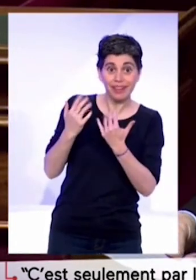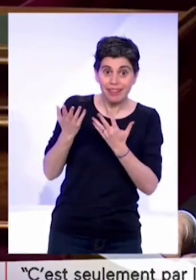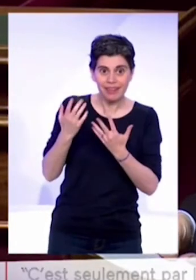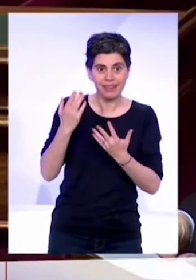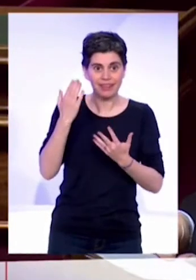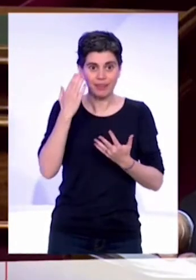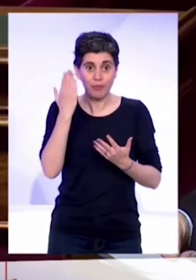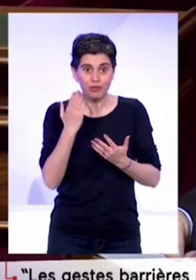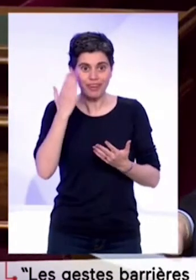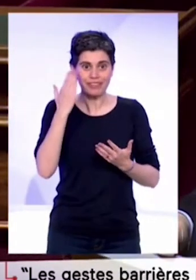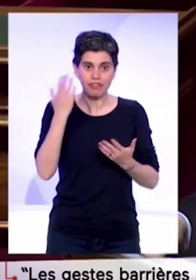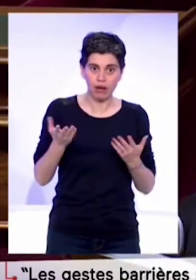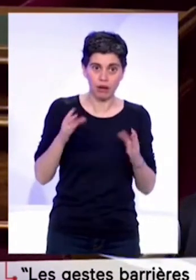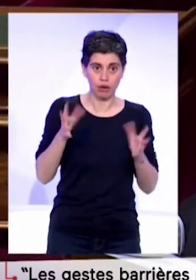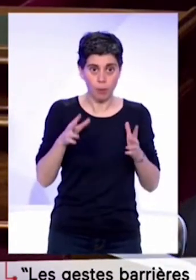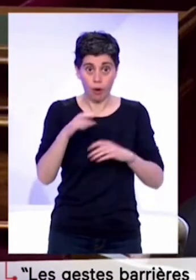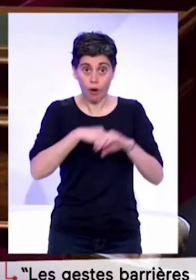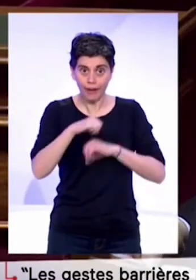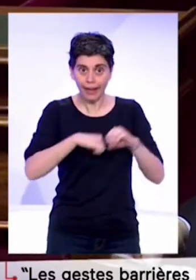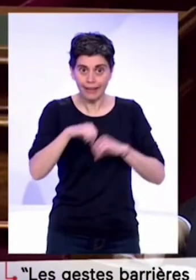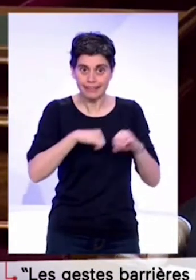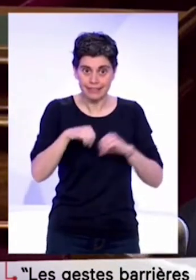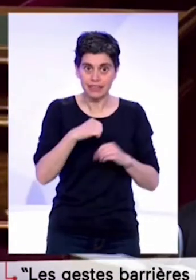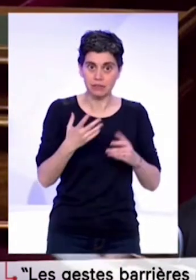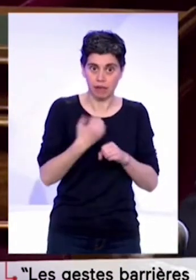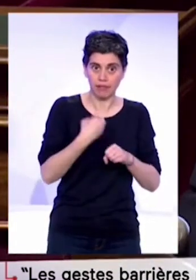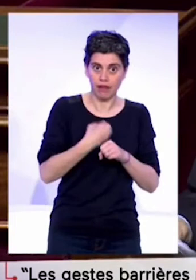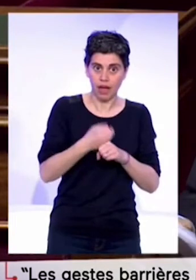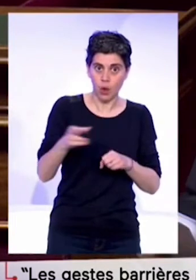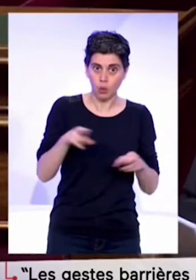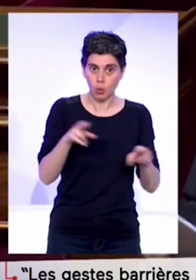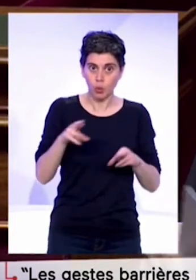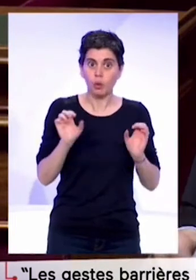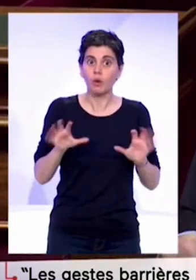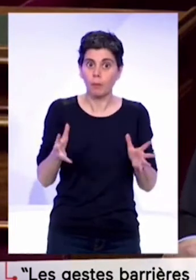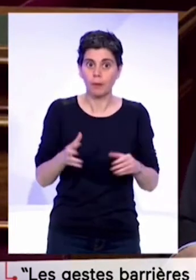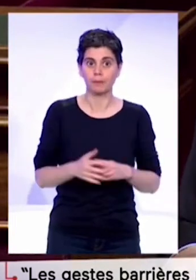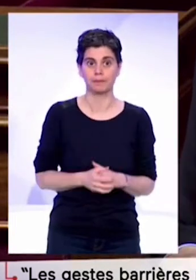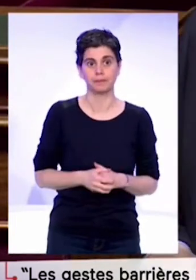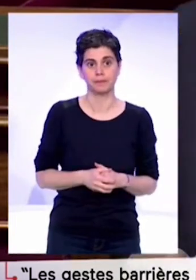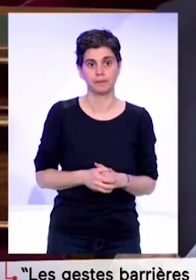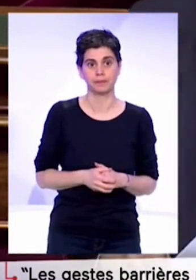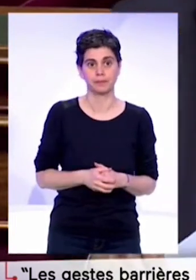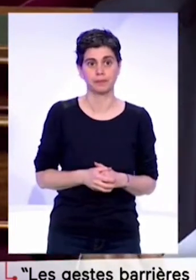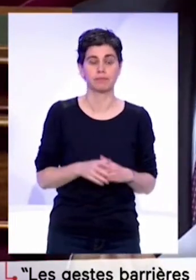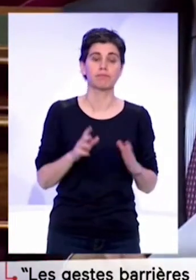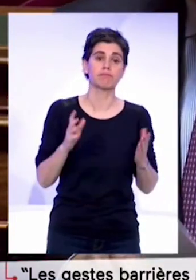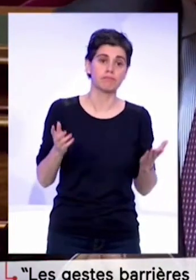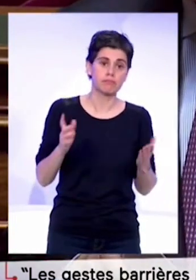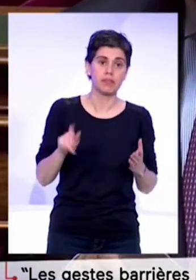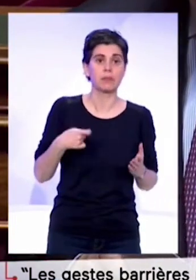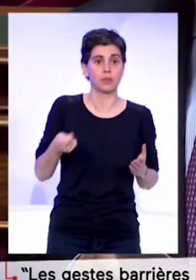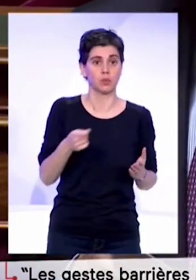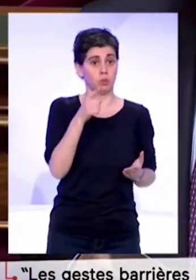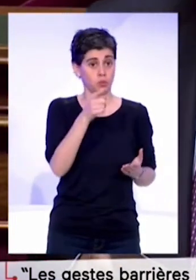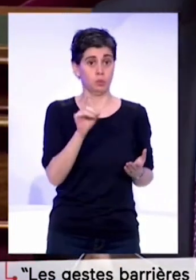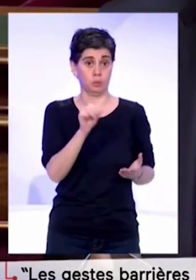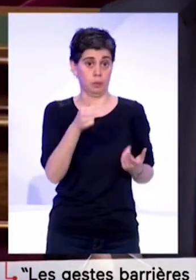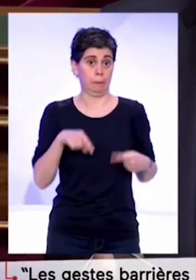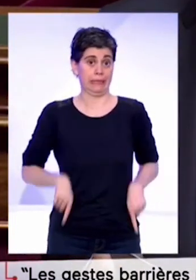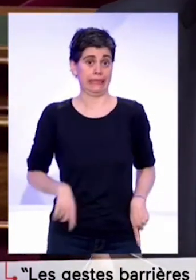conditions dans lesquelles ils vont pouvoir recommencer à travailler. Évidemment, vous l'avez souligné, monsieur le Premier ministre,